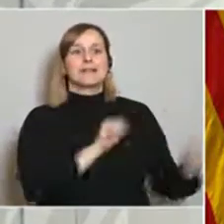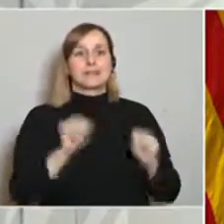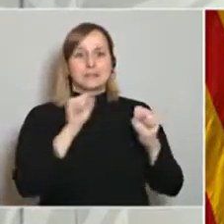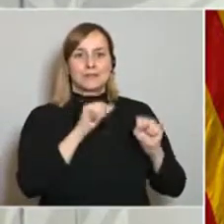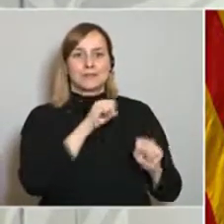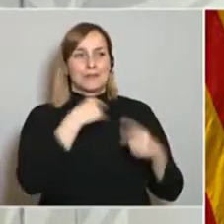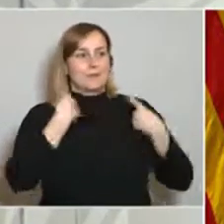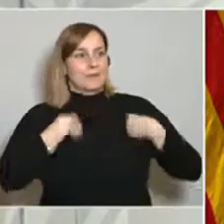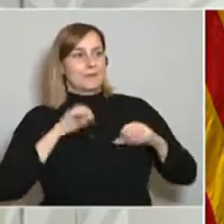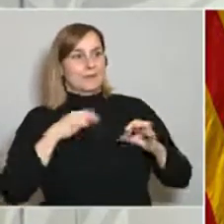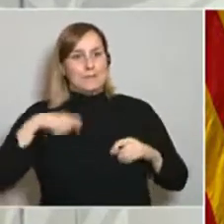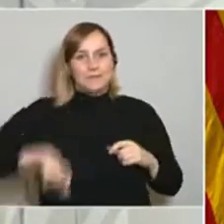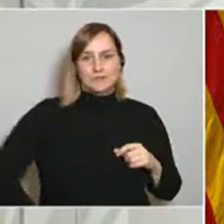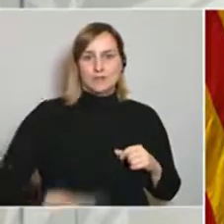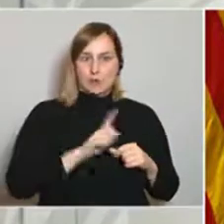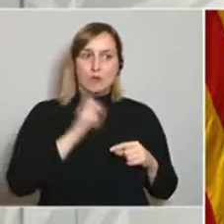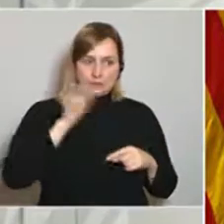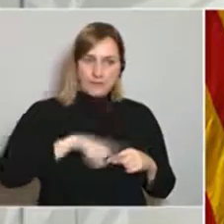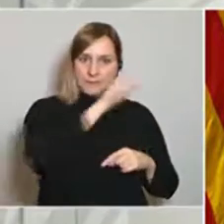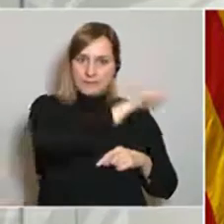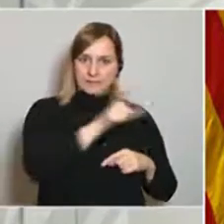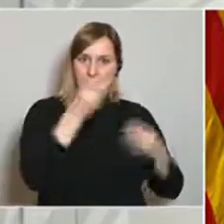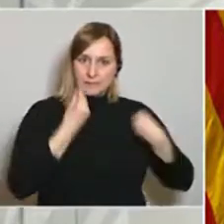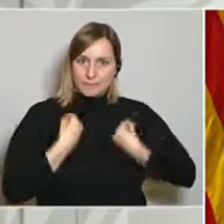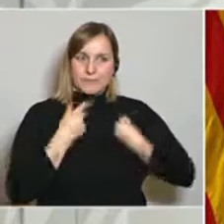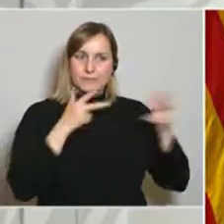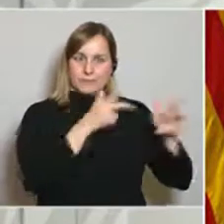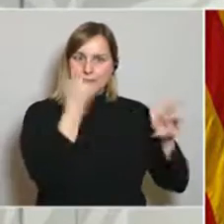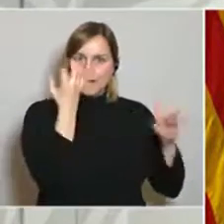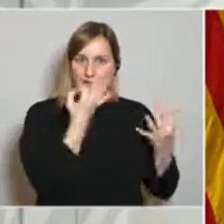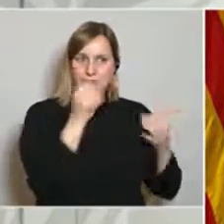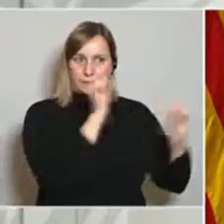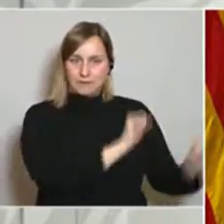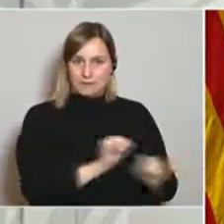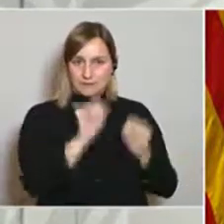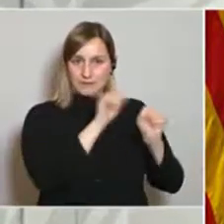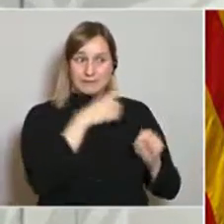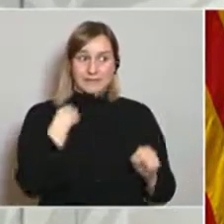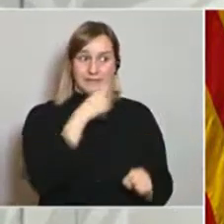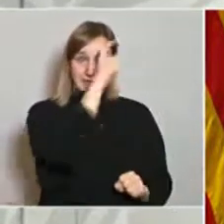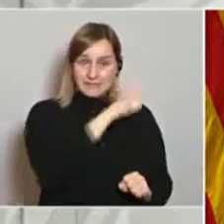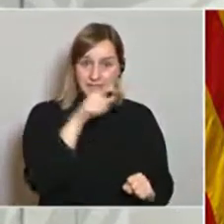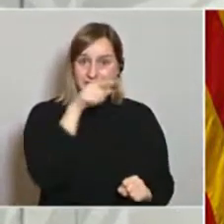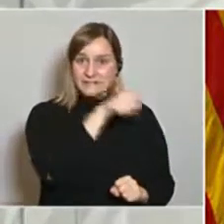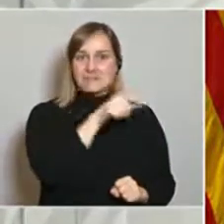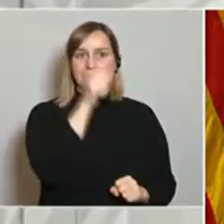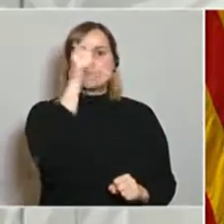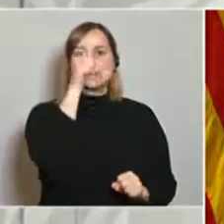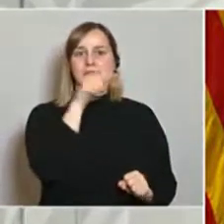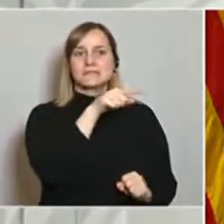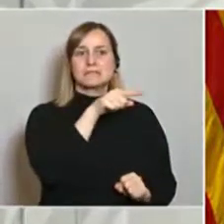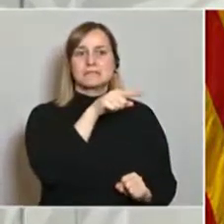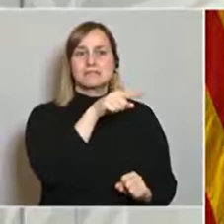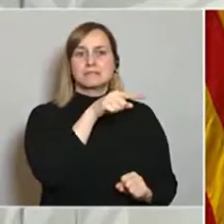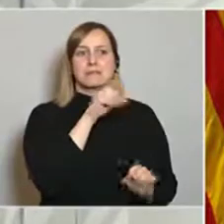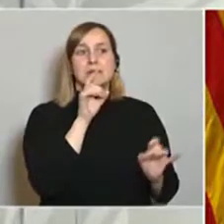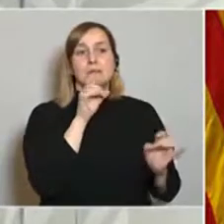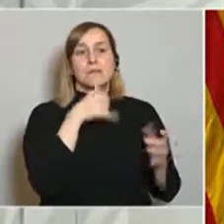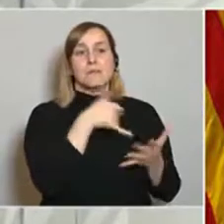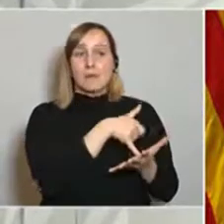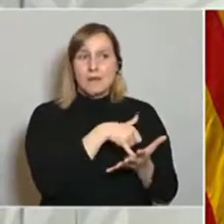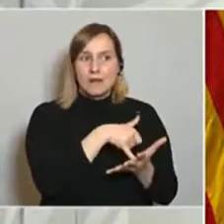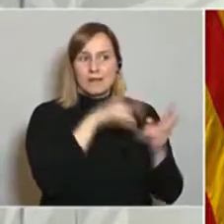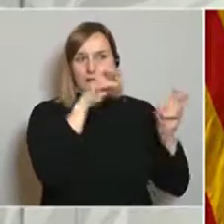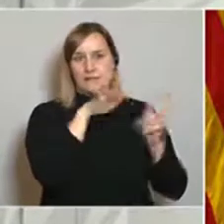dels professionals, sinó també dels residents que hi viuen, i que sabem que són les persones en general més vulnerables en